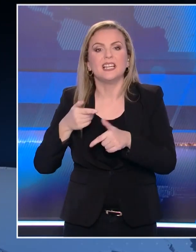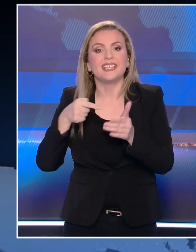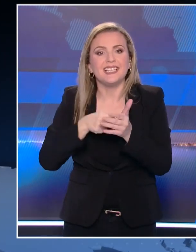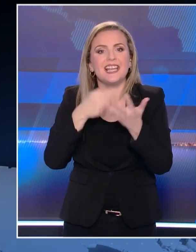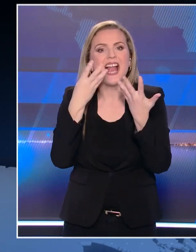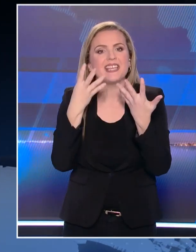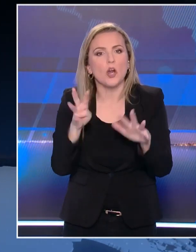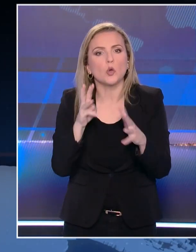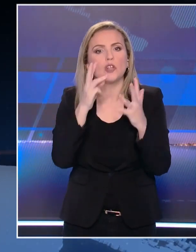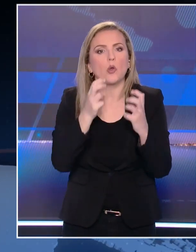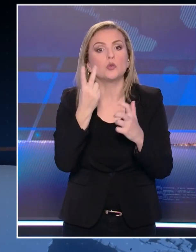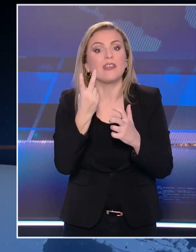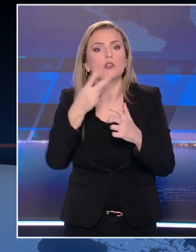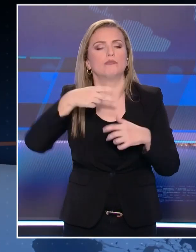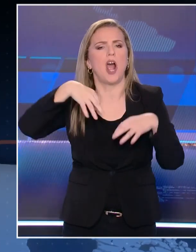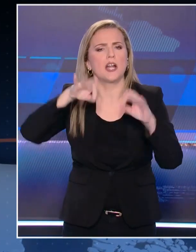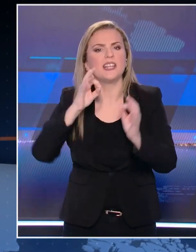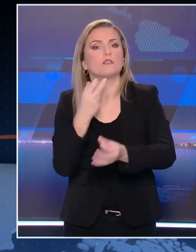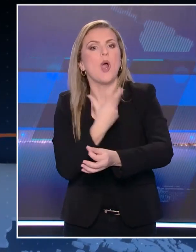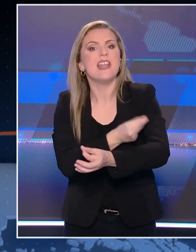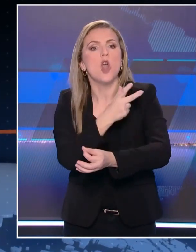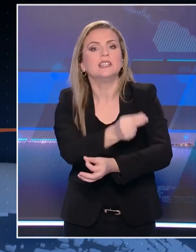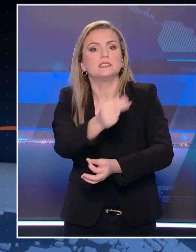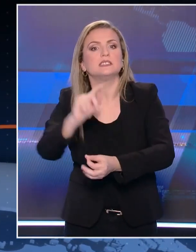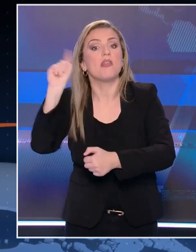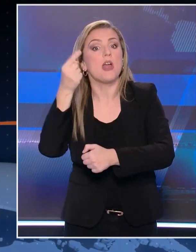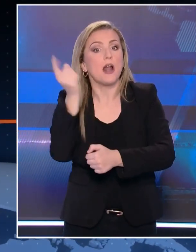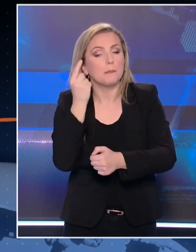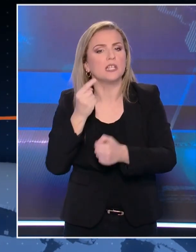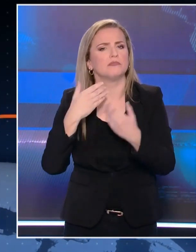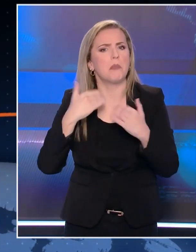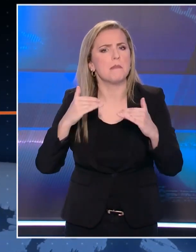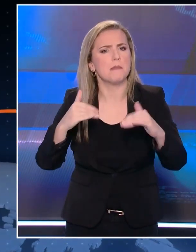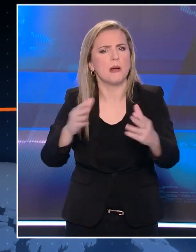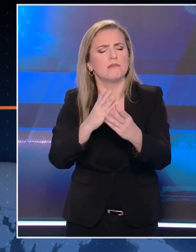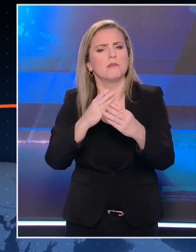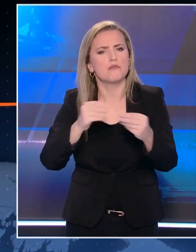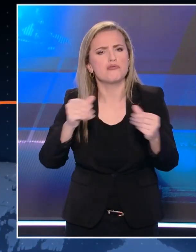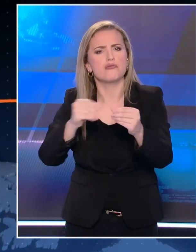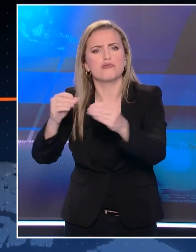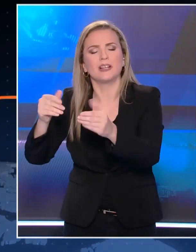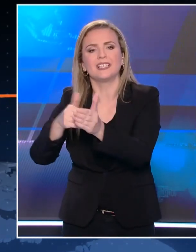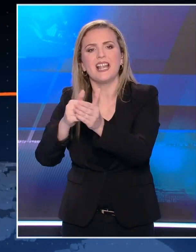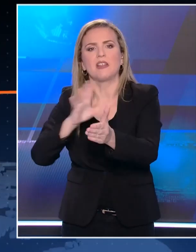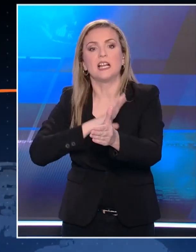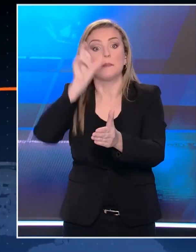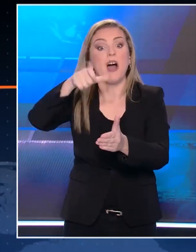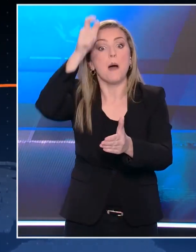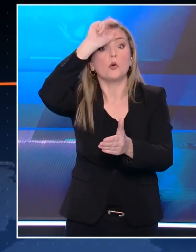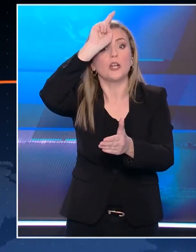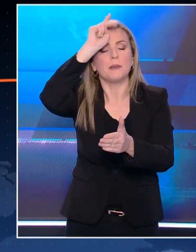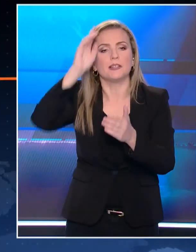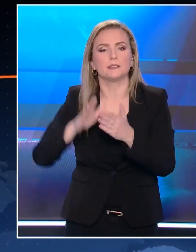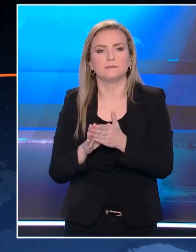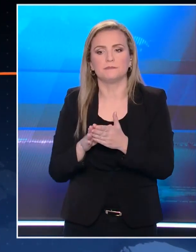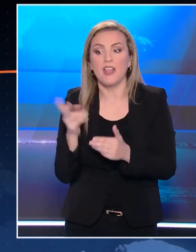1982 έκανε αυτές τις θεραπείες και έχει θεραπεύσει χιλιάδες άτομα. Για να πείσουν τα